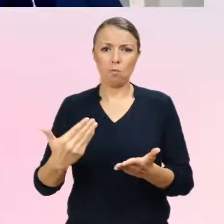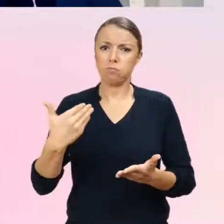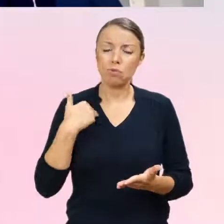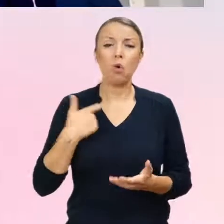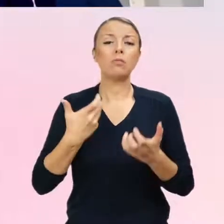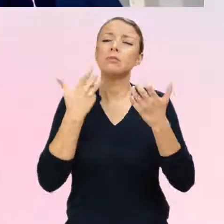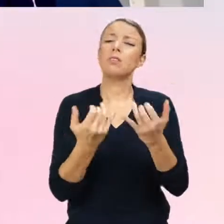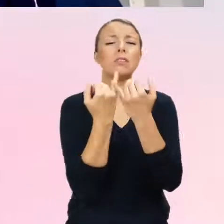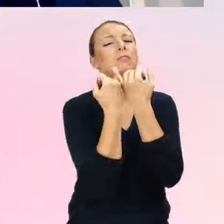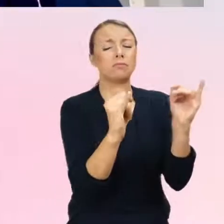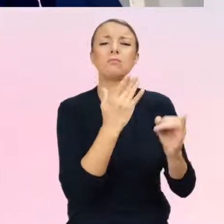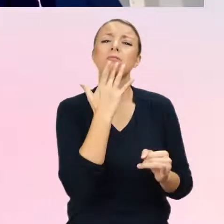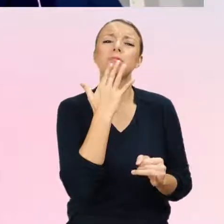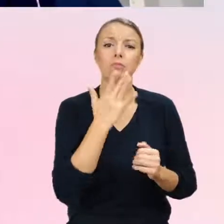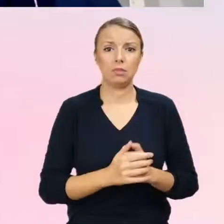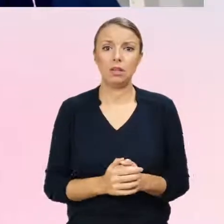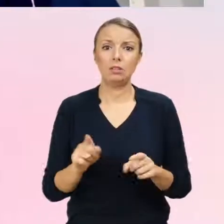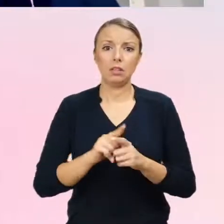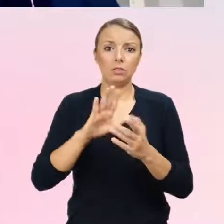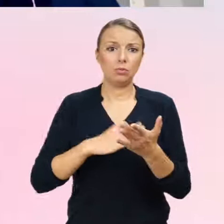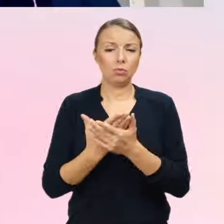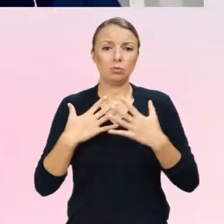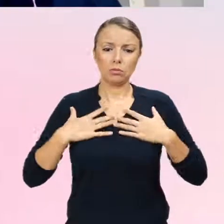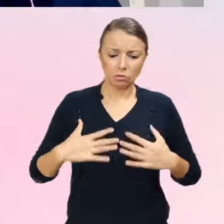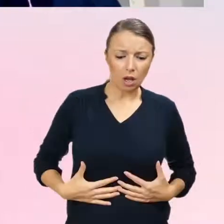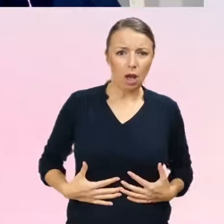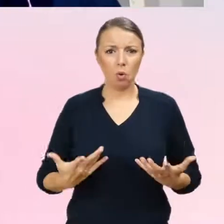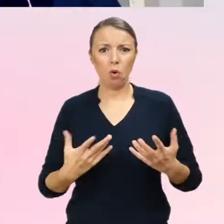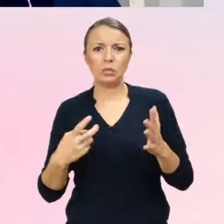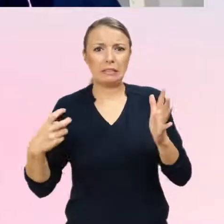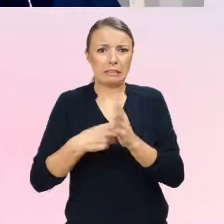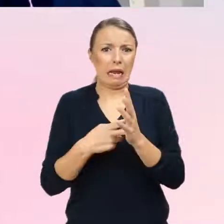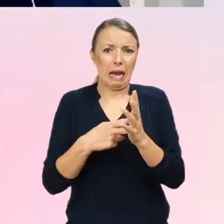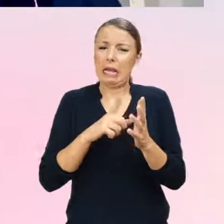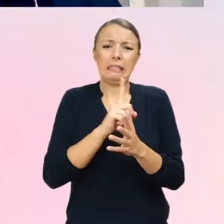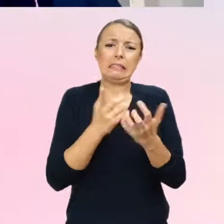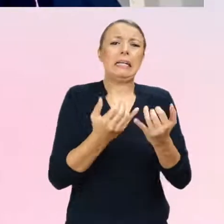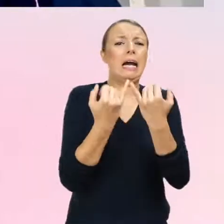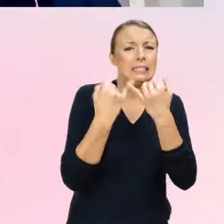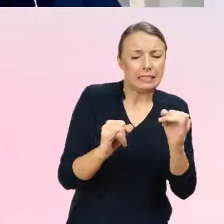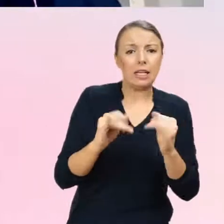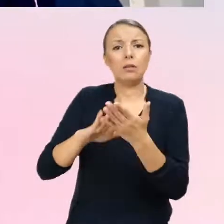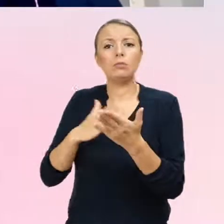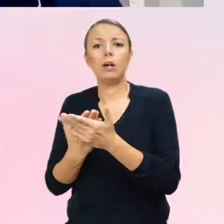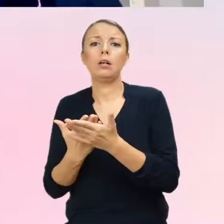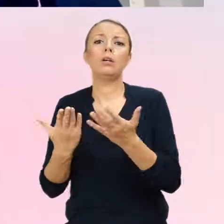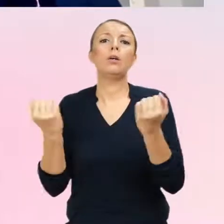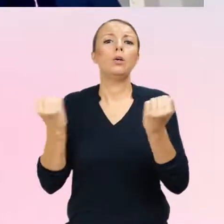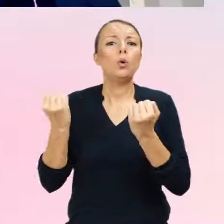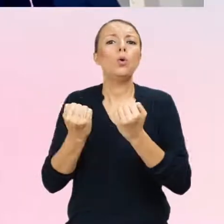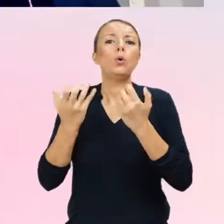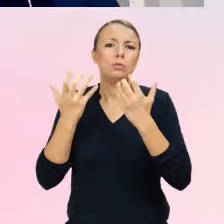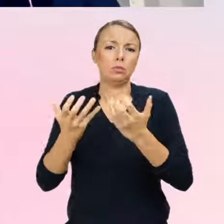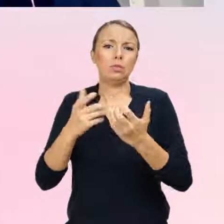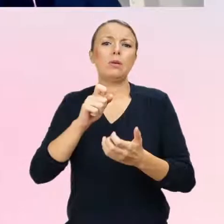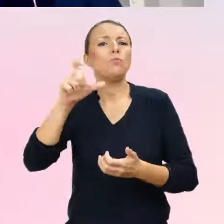anatomii płciowej spodziewanych cech płciowych drugorzędowych albo silna potrzeba posiadania pierwszorzędowych albo spodziewanych drugorzędowych cech